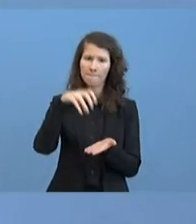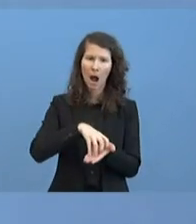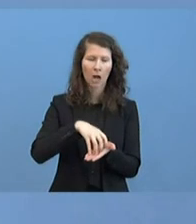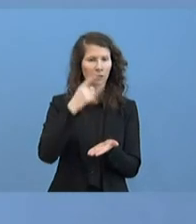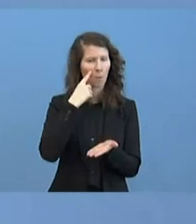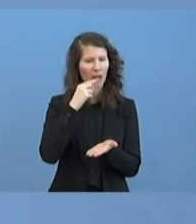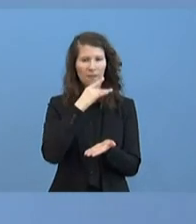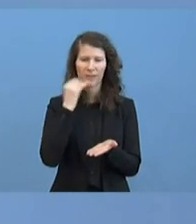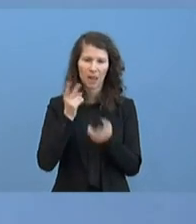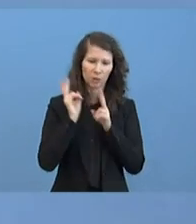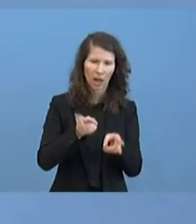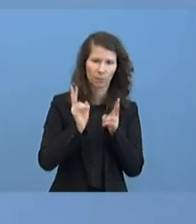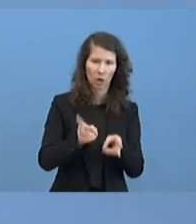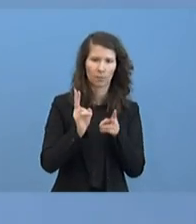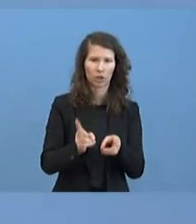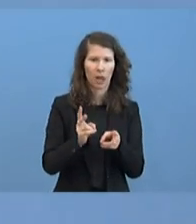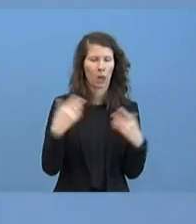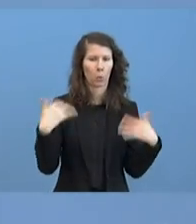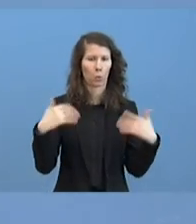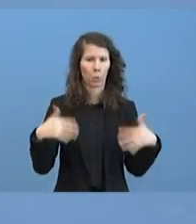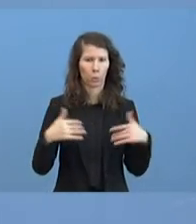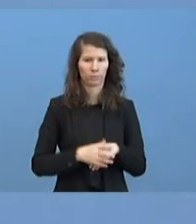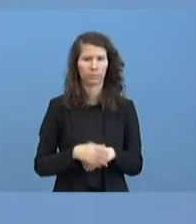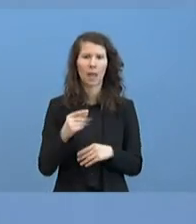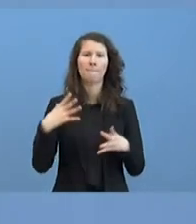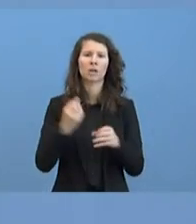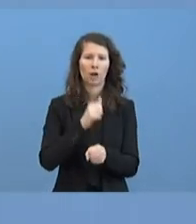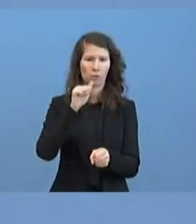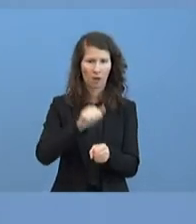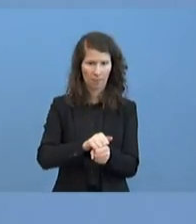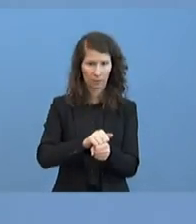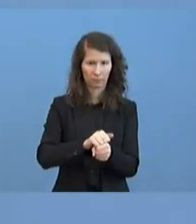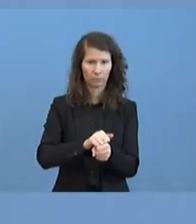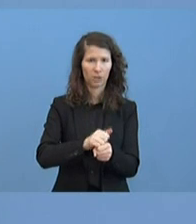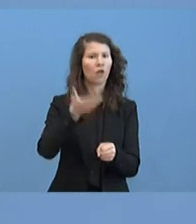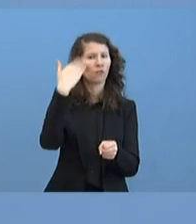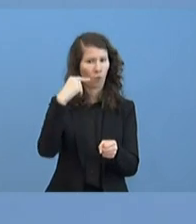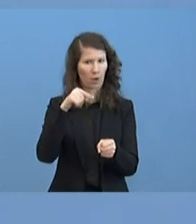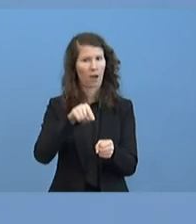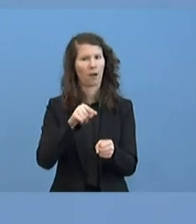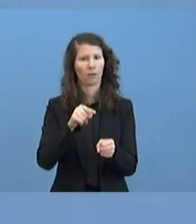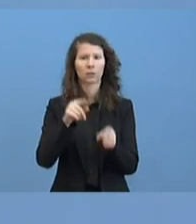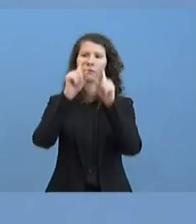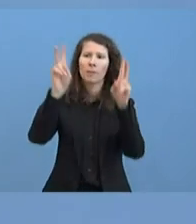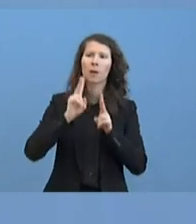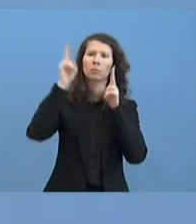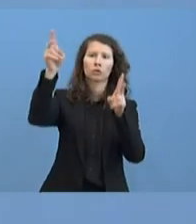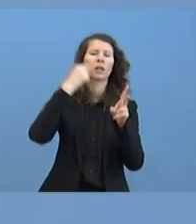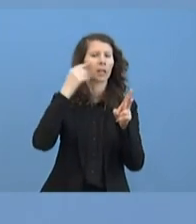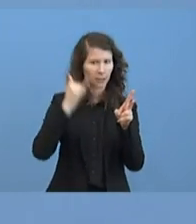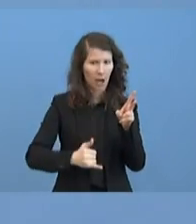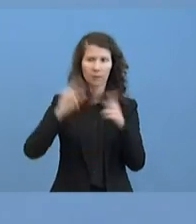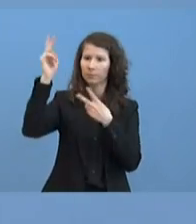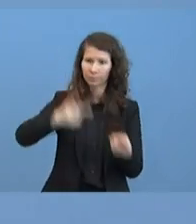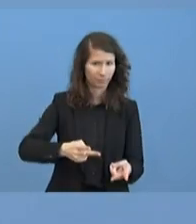kämpft. Und selbst den Beschaffungsämtern fest zugesagte Lieferungen kommen teilweise nicht an. Und von daher